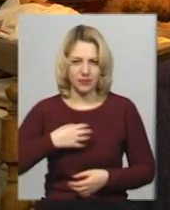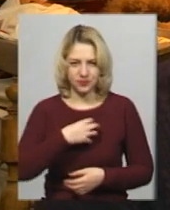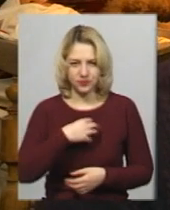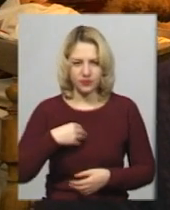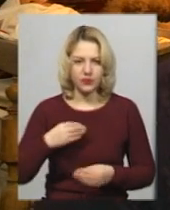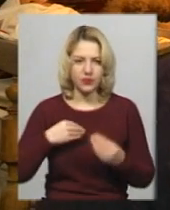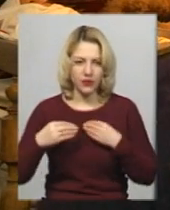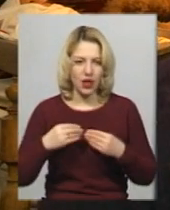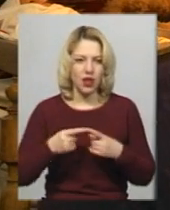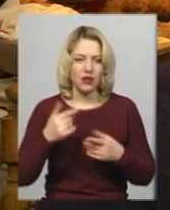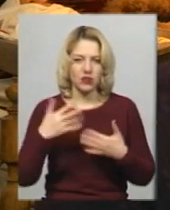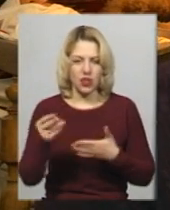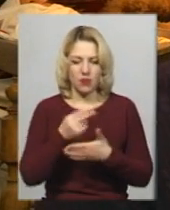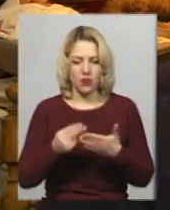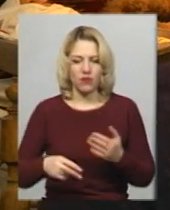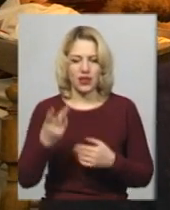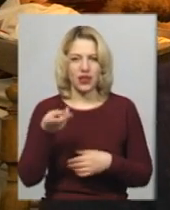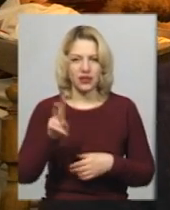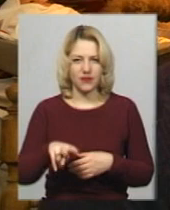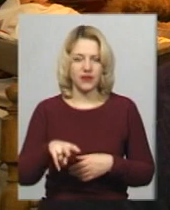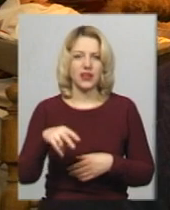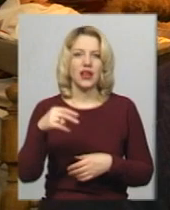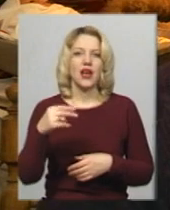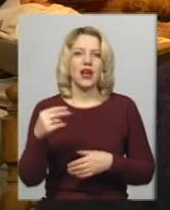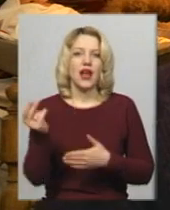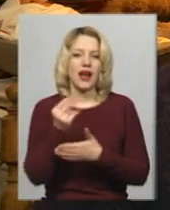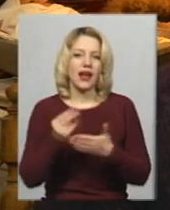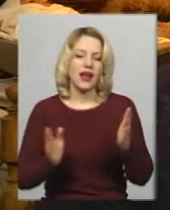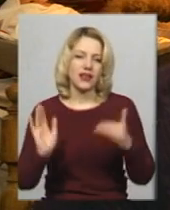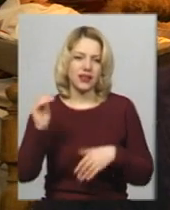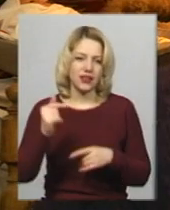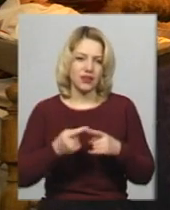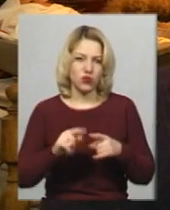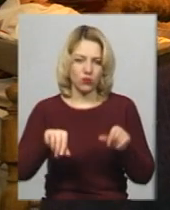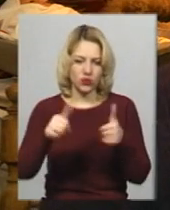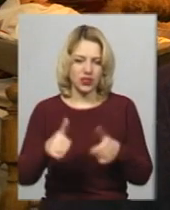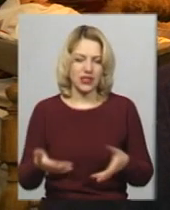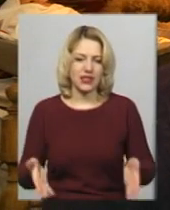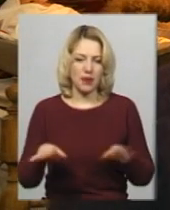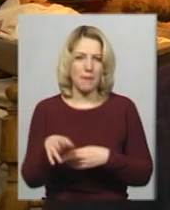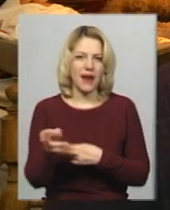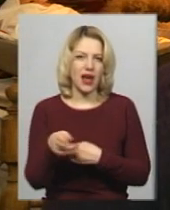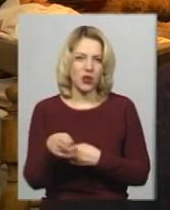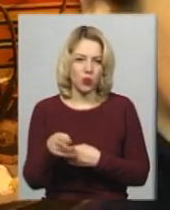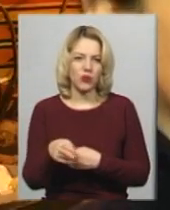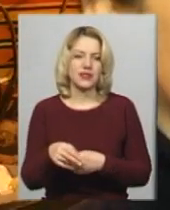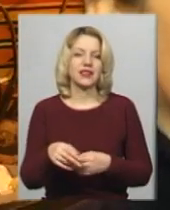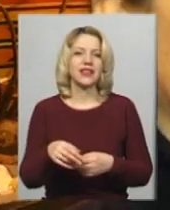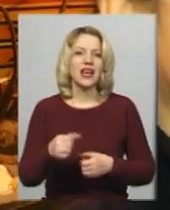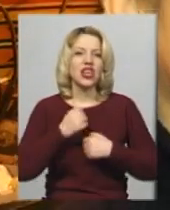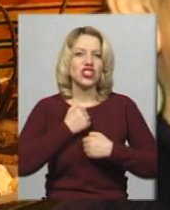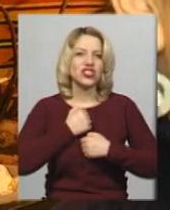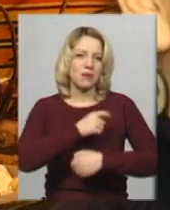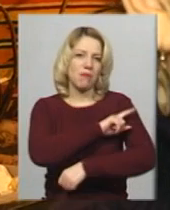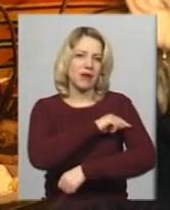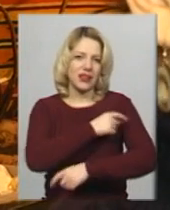Намалювала вже дві картини в цьому стилі і залишила їх в Маріупольському шпиталі. Особисто для